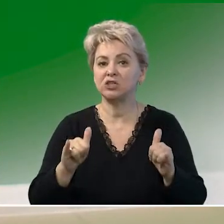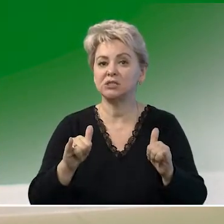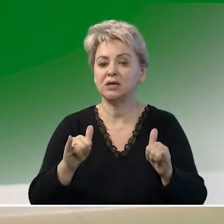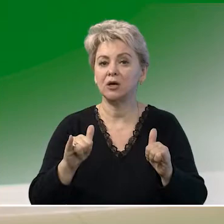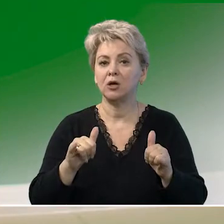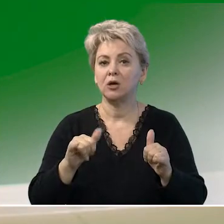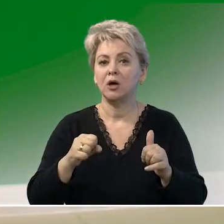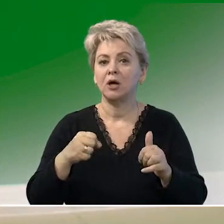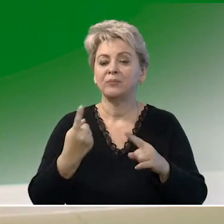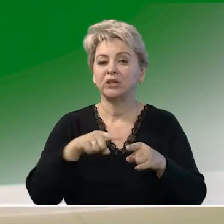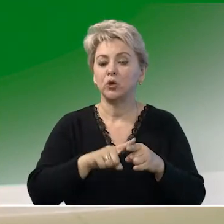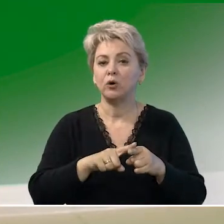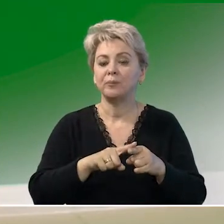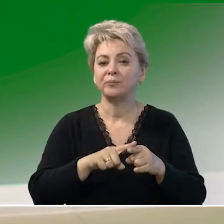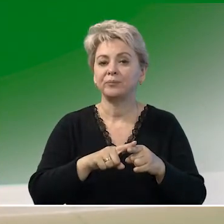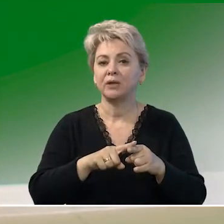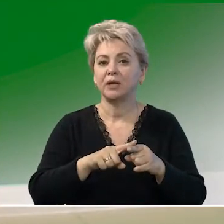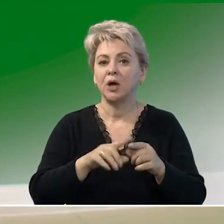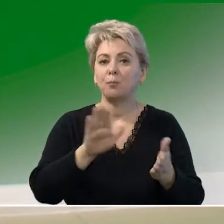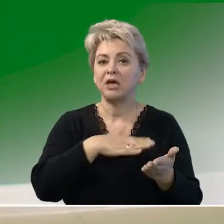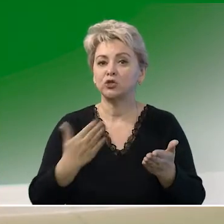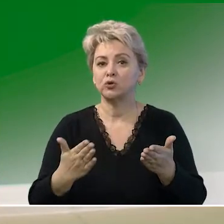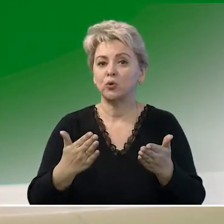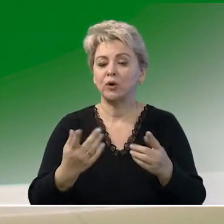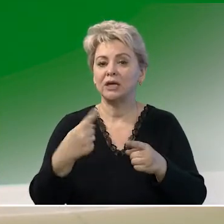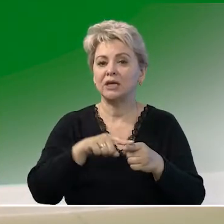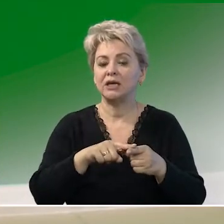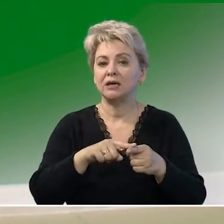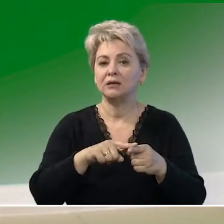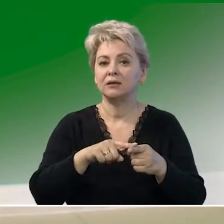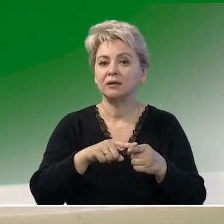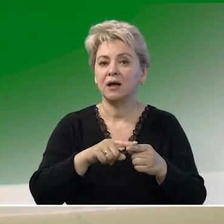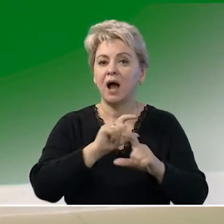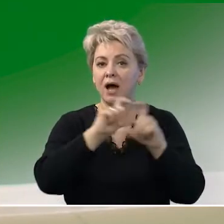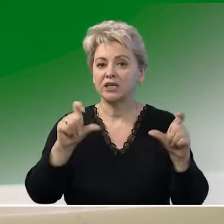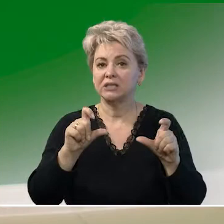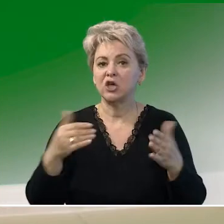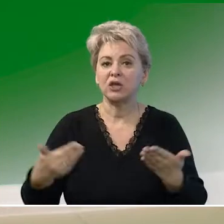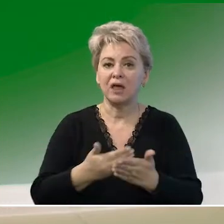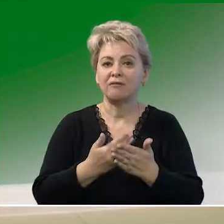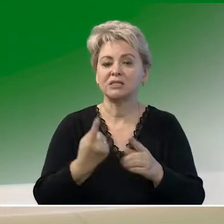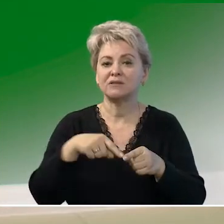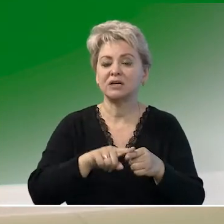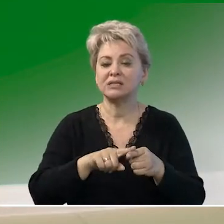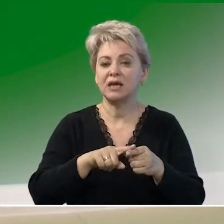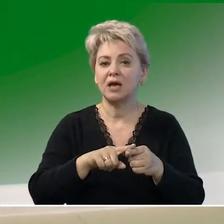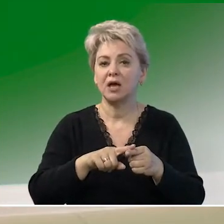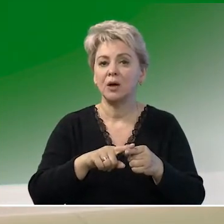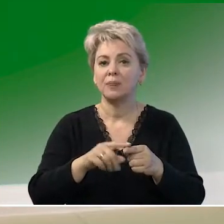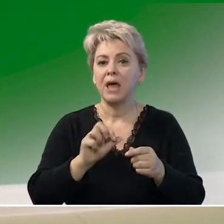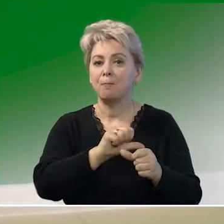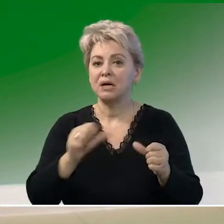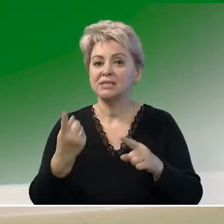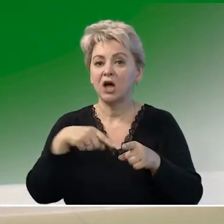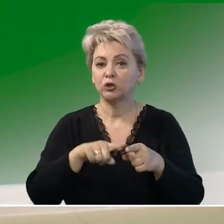21 июня между Минэком и агентством инноваций, на базе